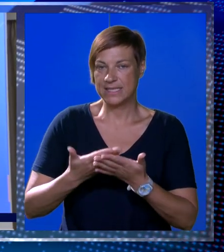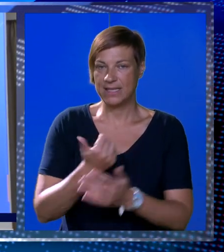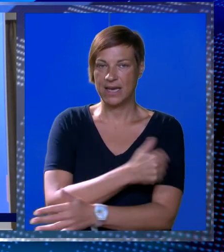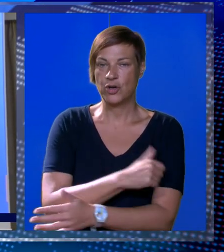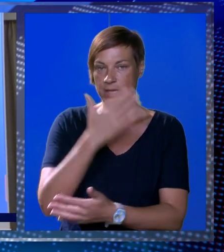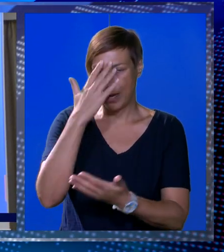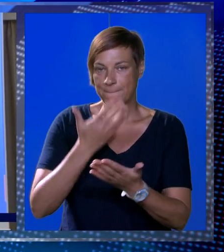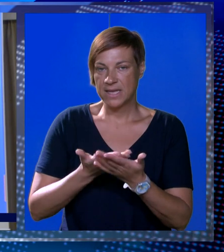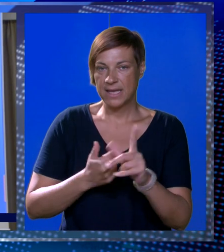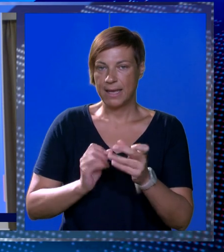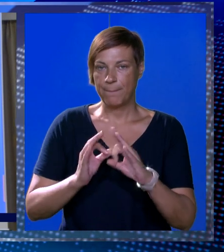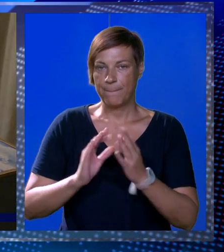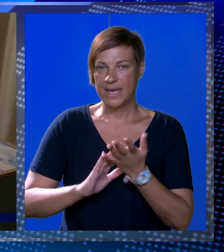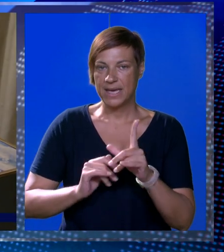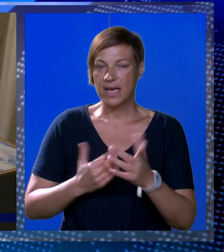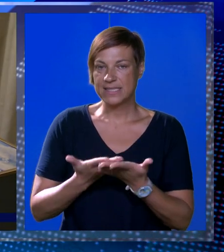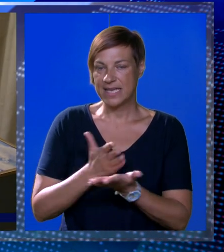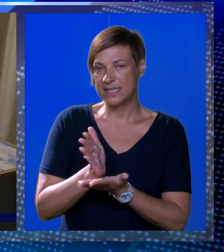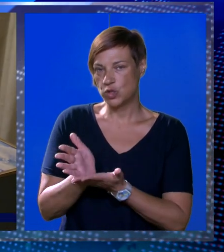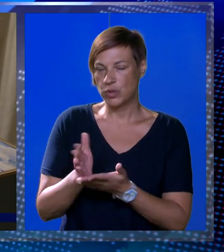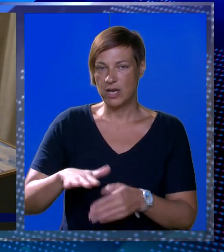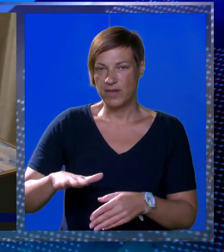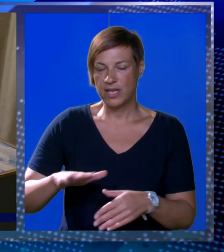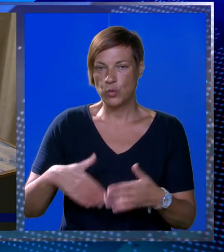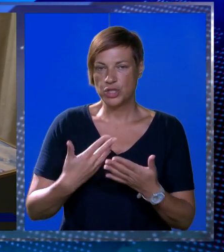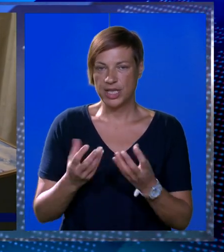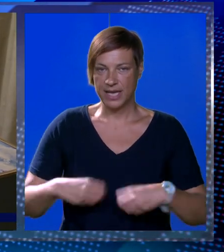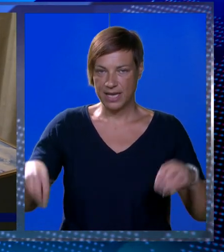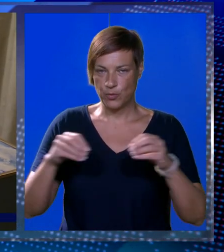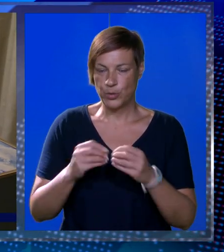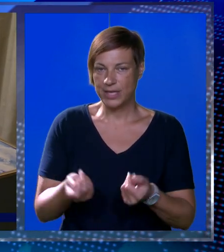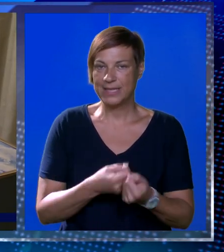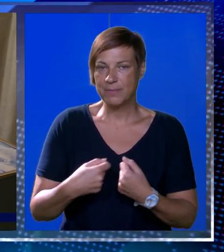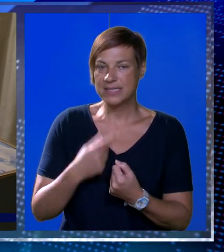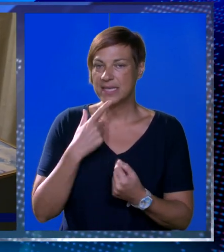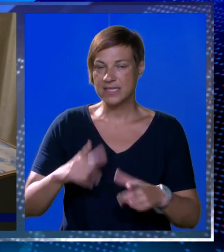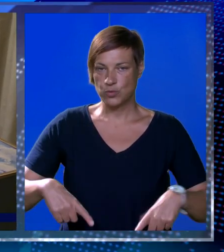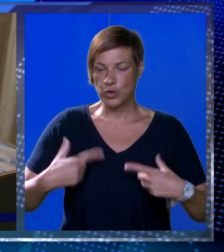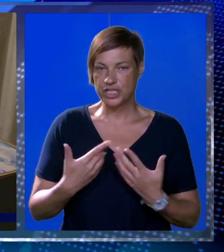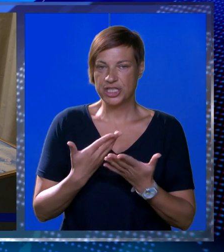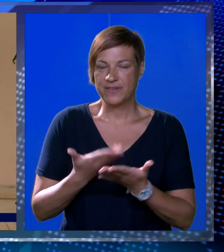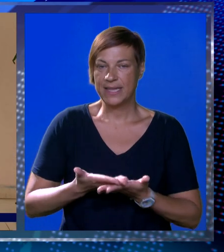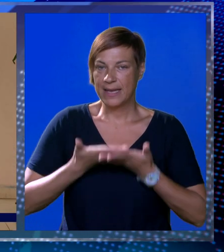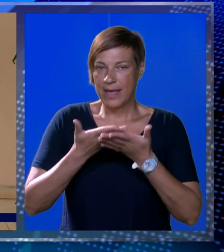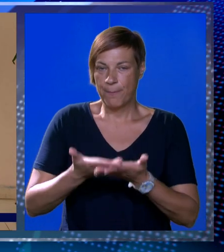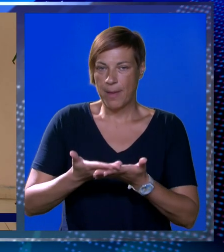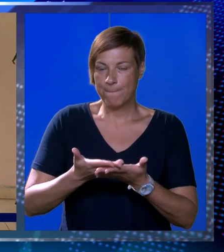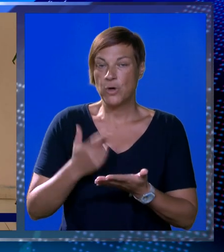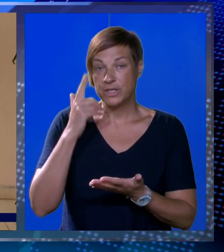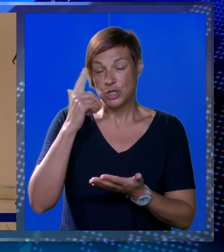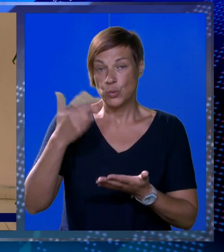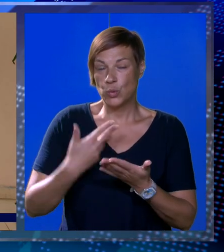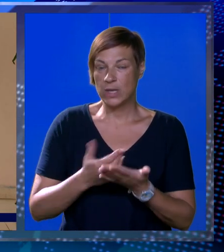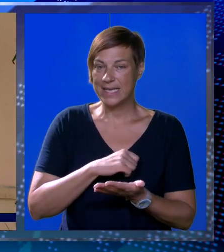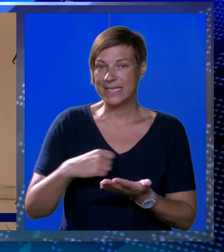dodjelu godišnjeg priznanja Imperial za sudjelovanje učenika u projektima zajednice u kojoj žive, te time podižu njen